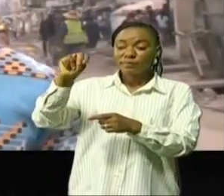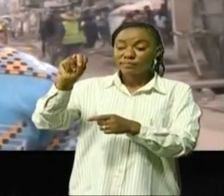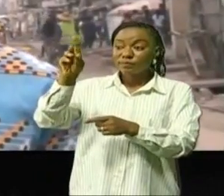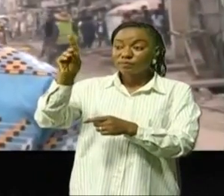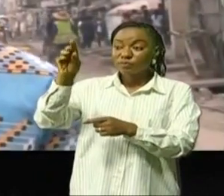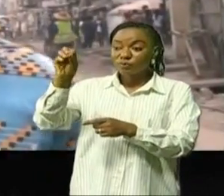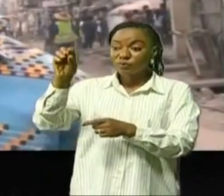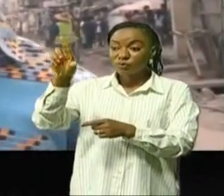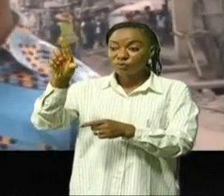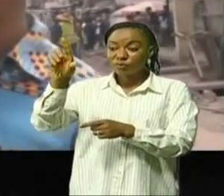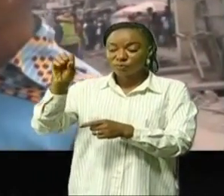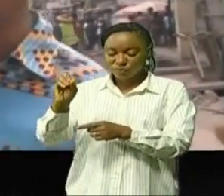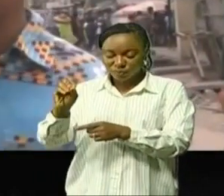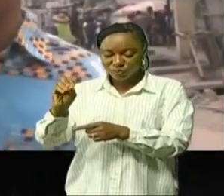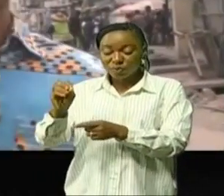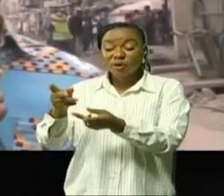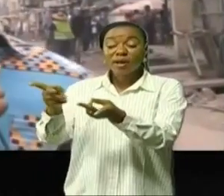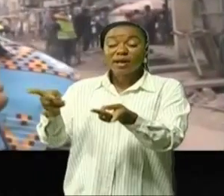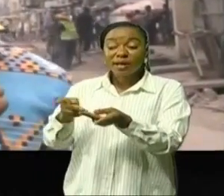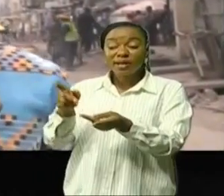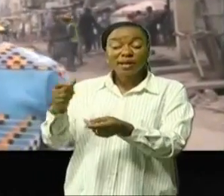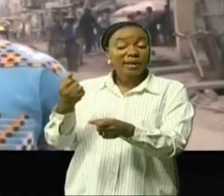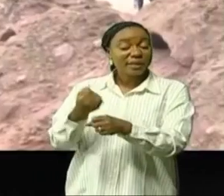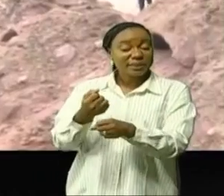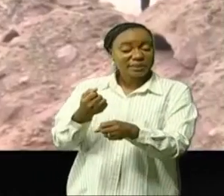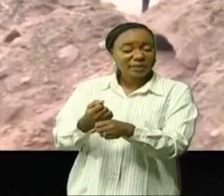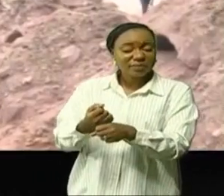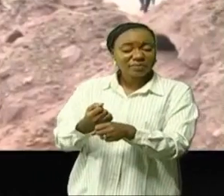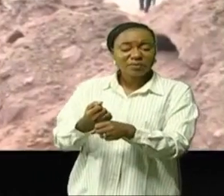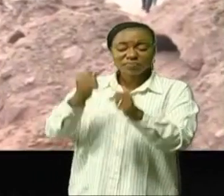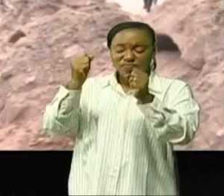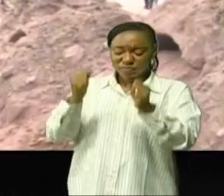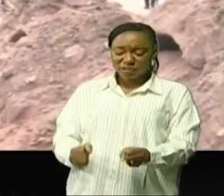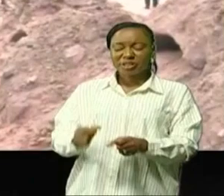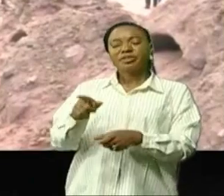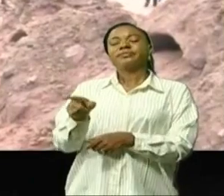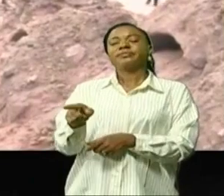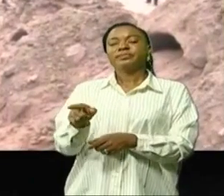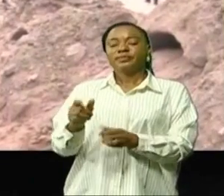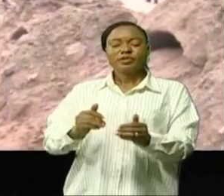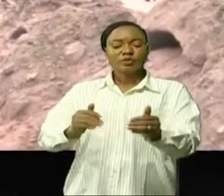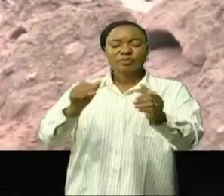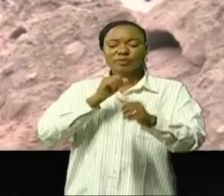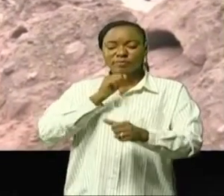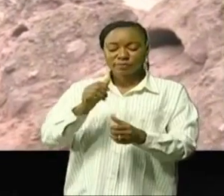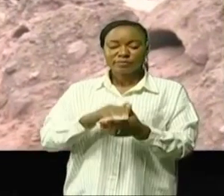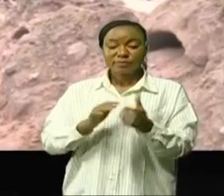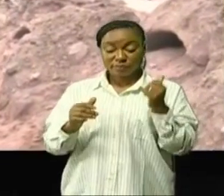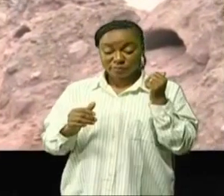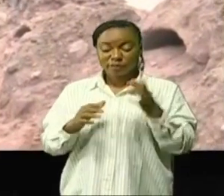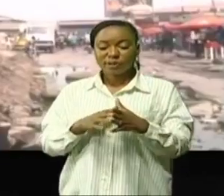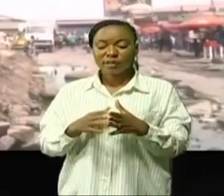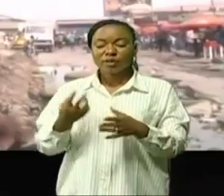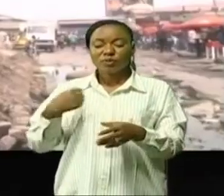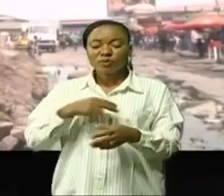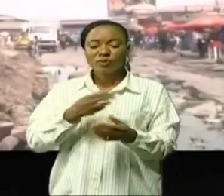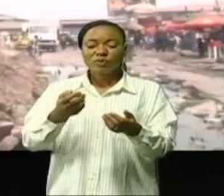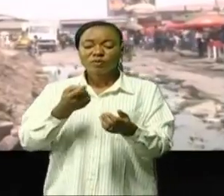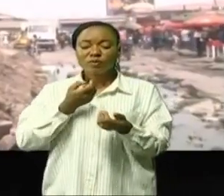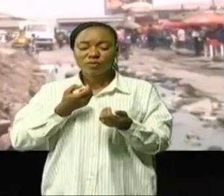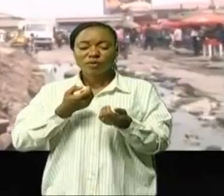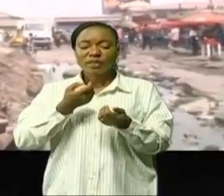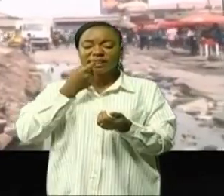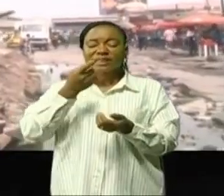hôtel Phénix ici les travaux sont à l'arrêt Voulons lancer un message au chef de l'état concernant cette route Cet